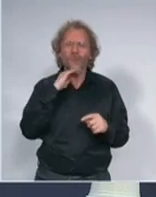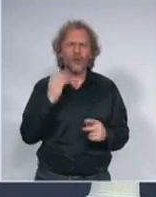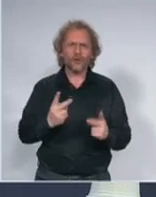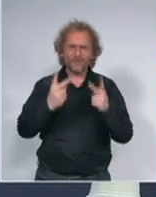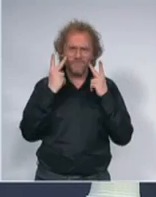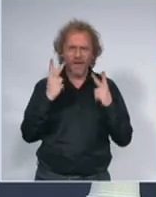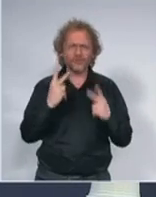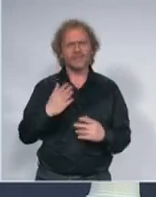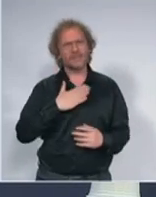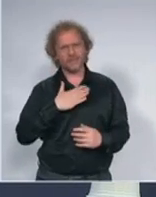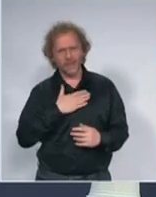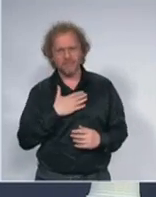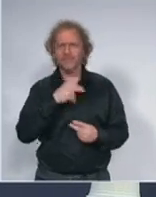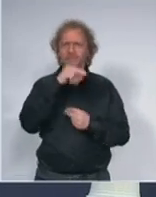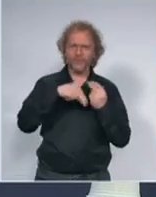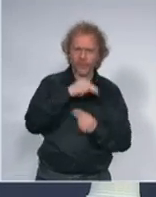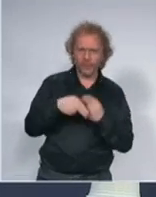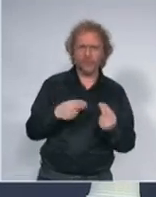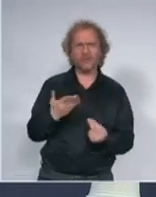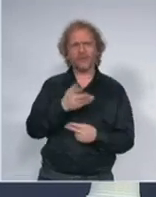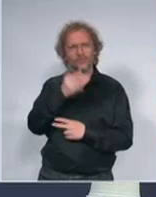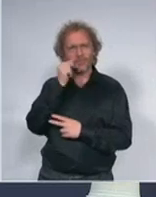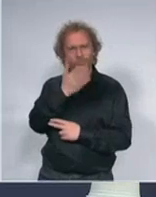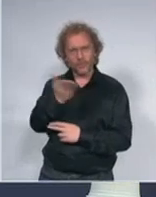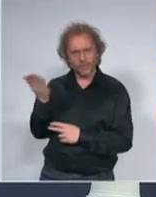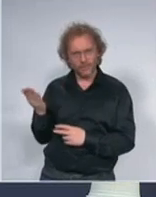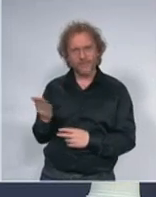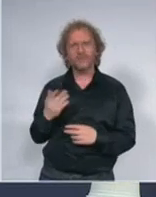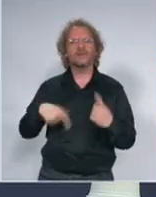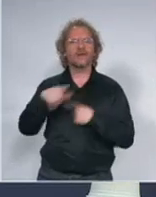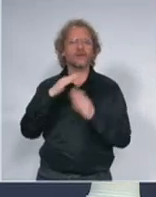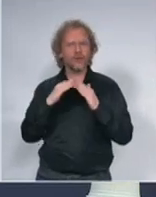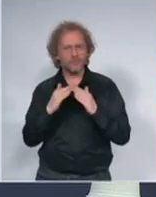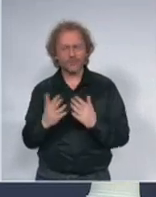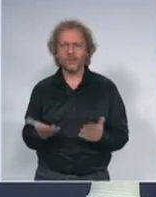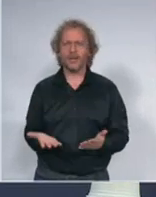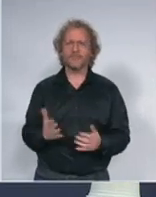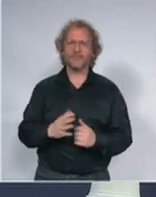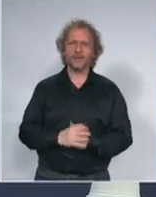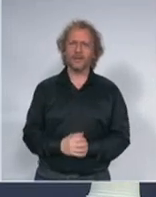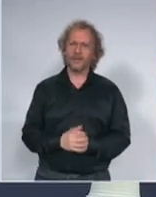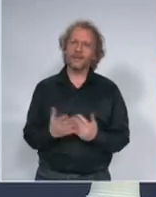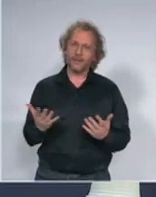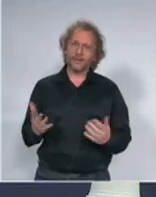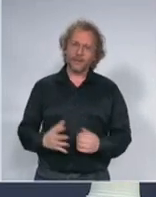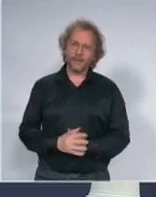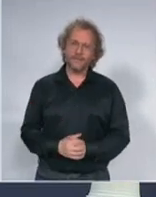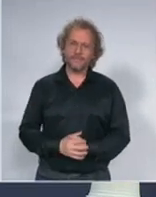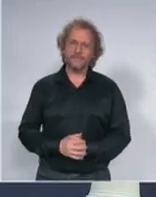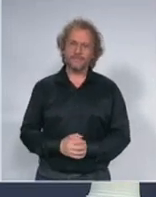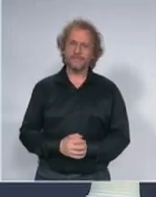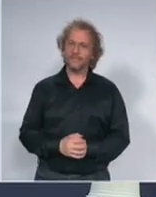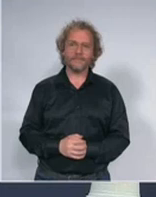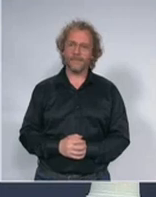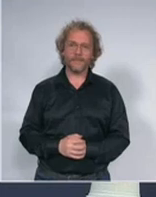najbliže za druge građane vaše komšije i sve ostalo tako da nije popularno ali je